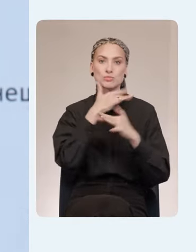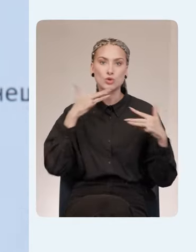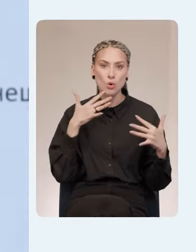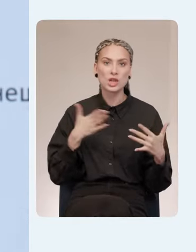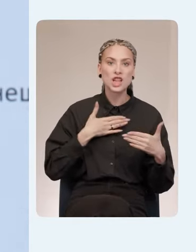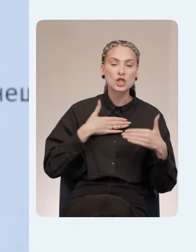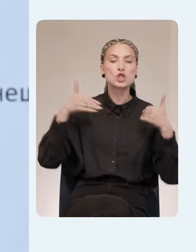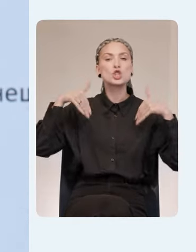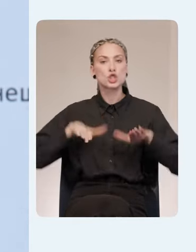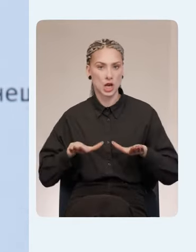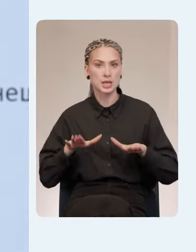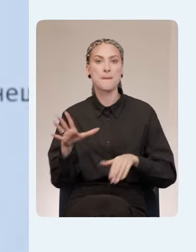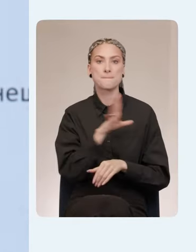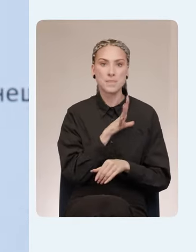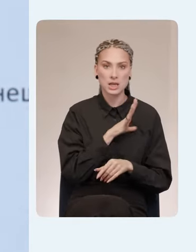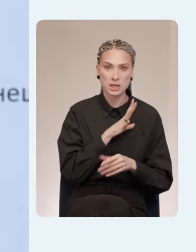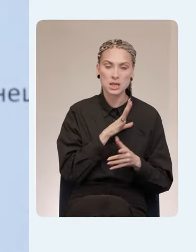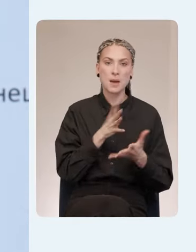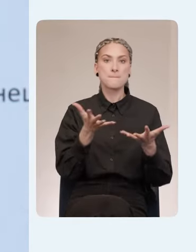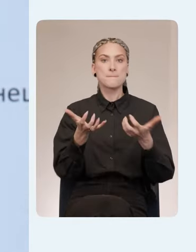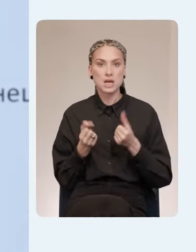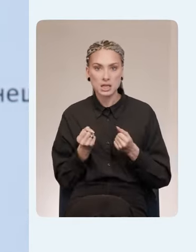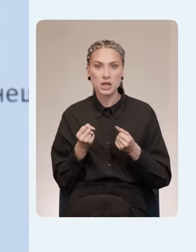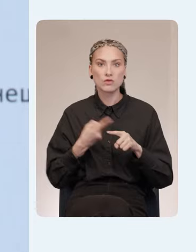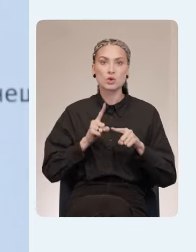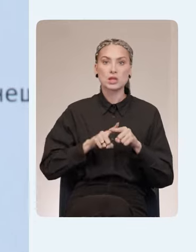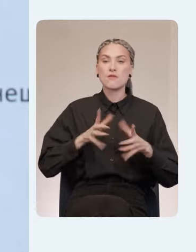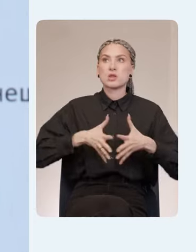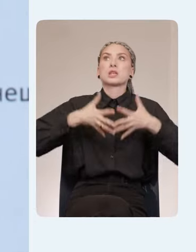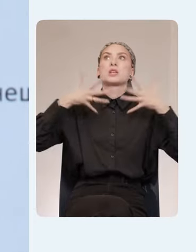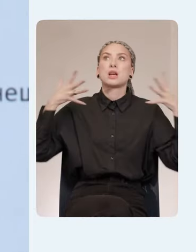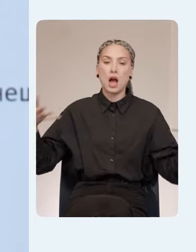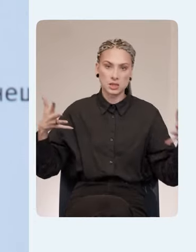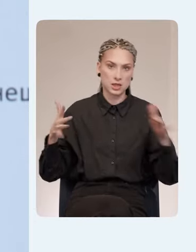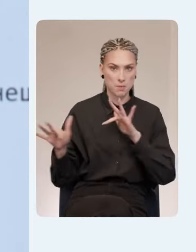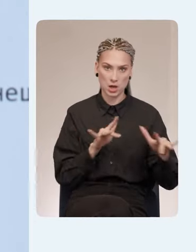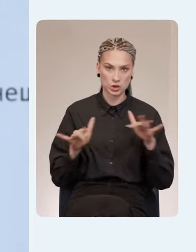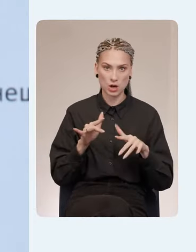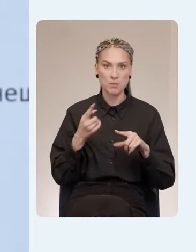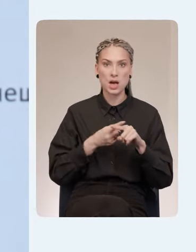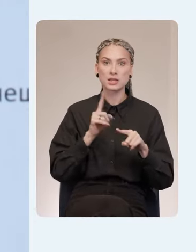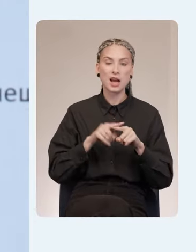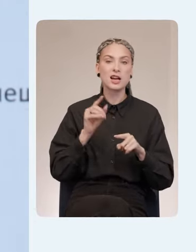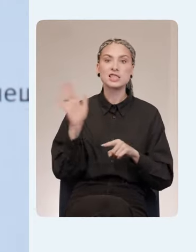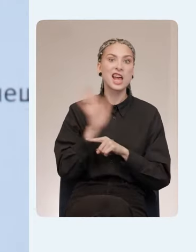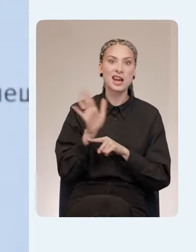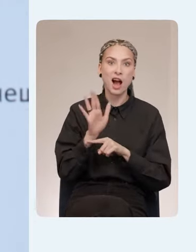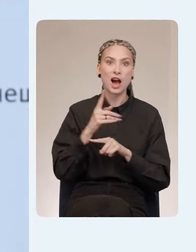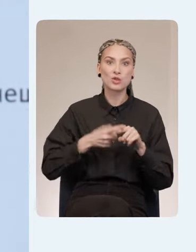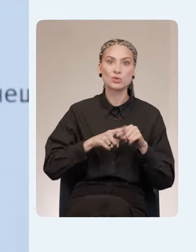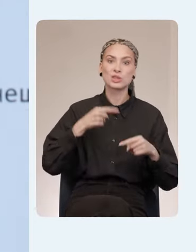решения были приняты, исходя из вот этого гигантского масштаба. То есть это сериал, который идет